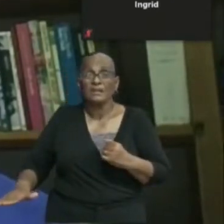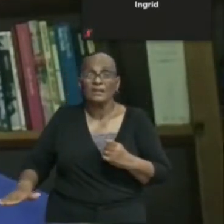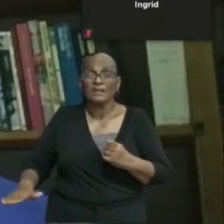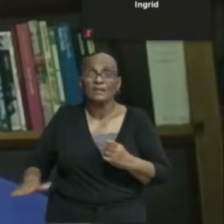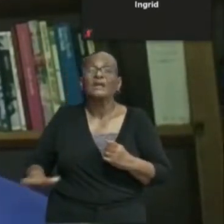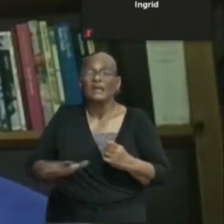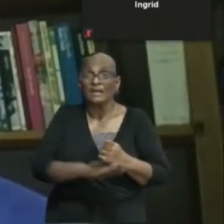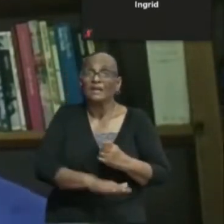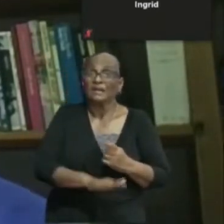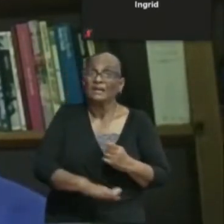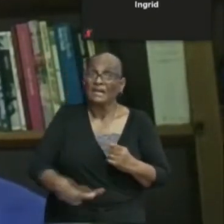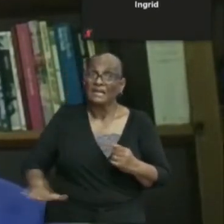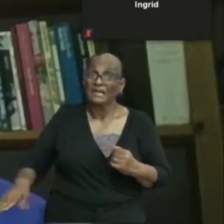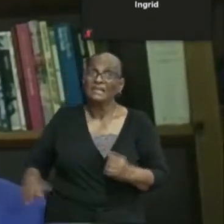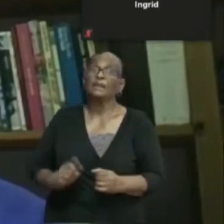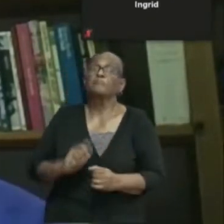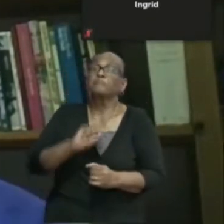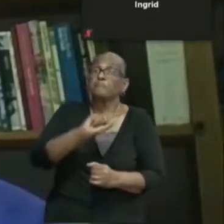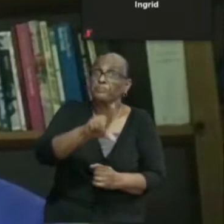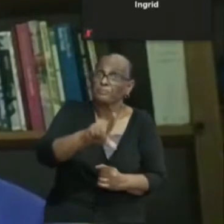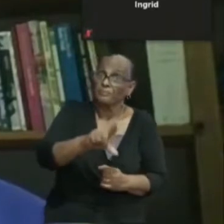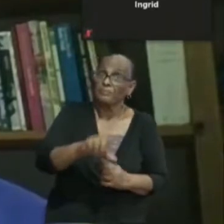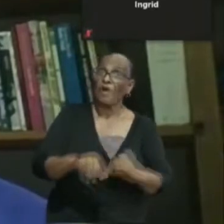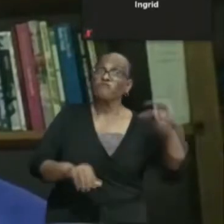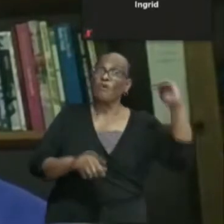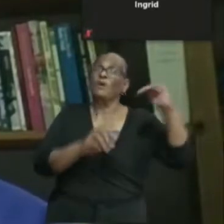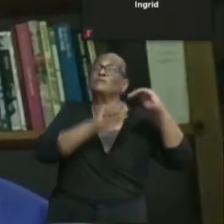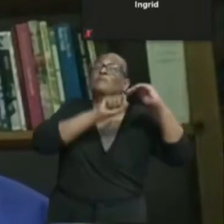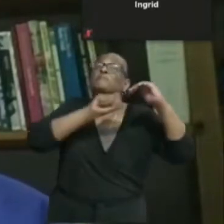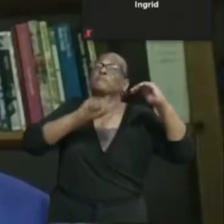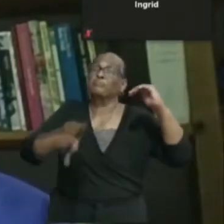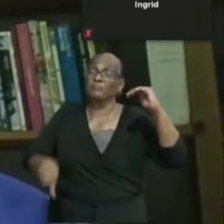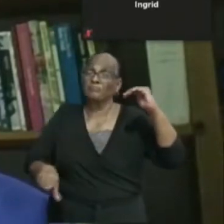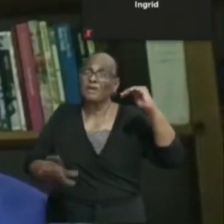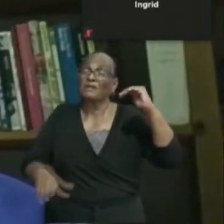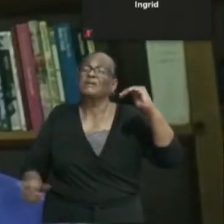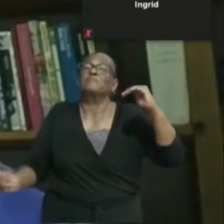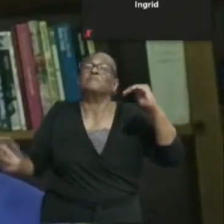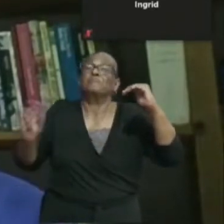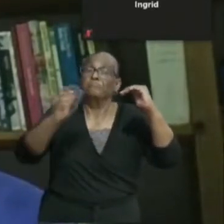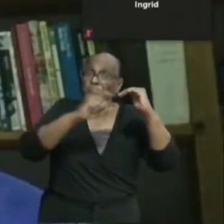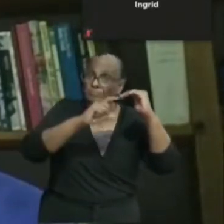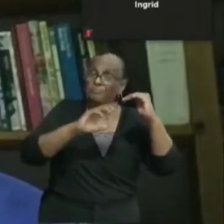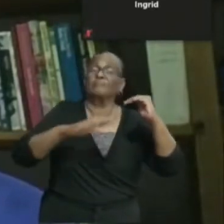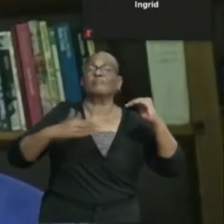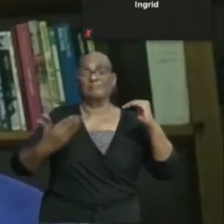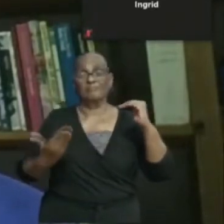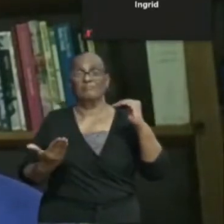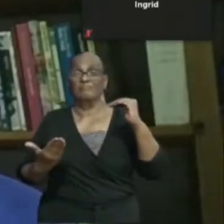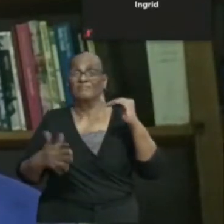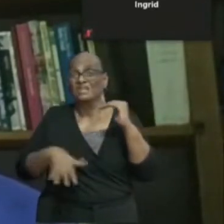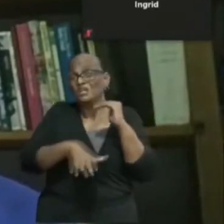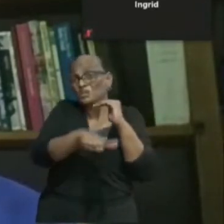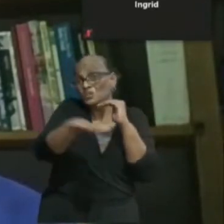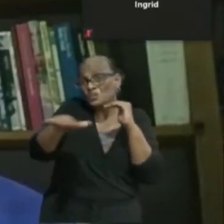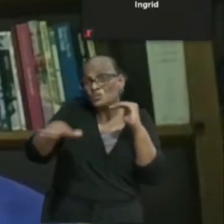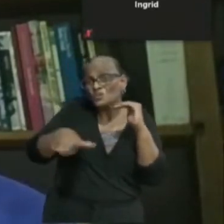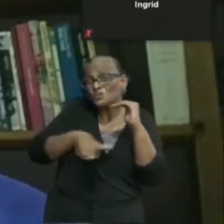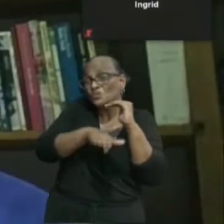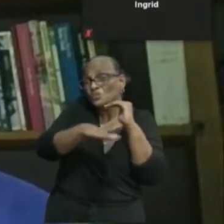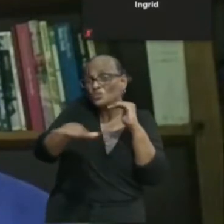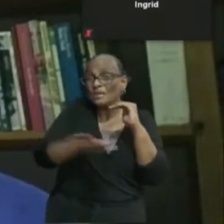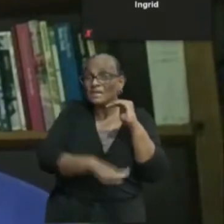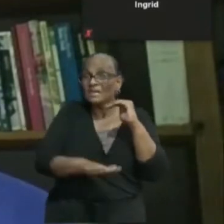overdragen dan volwassenen. En er zijn ook wat situaties geweest waarbij